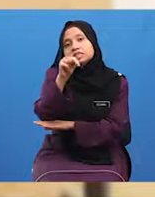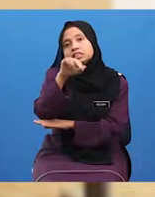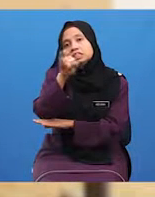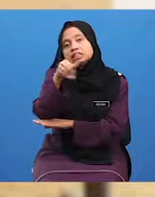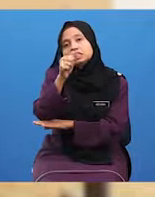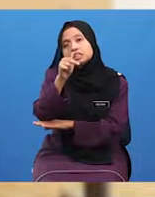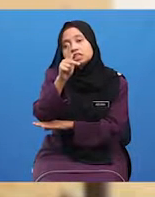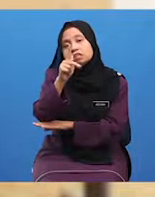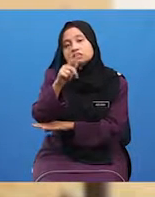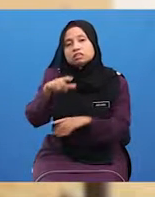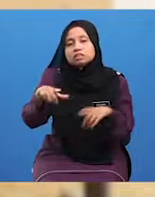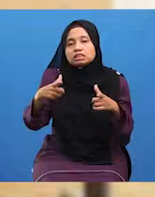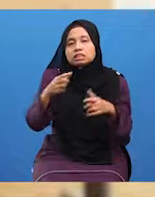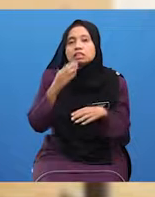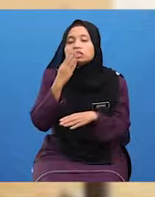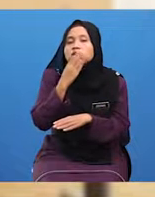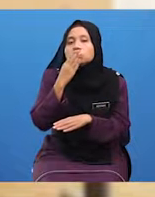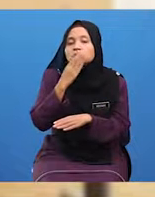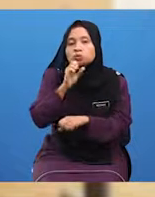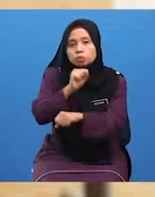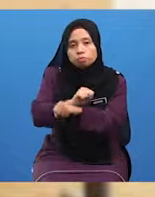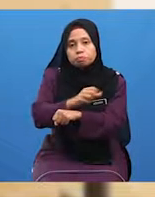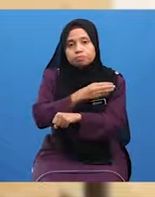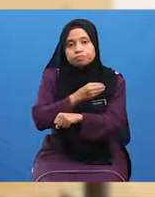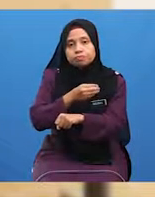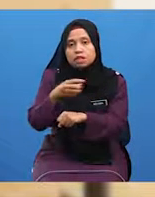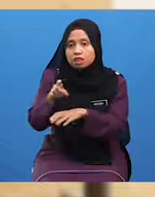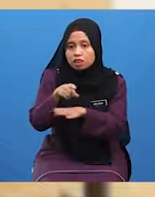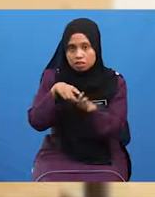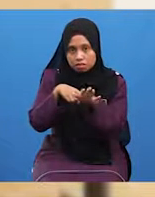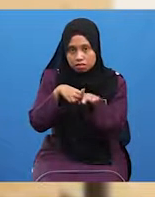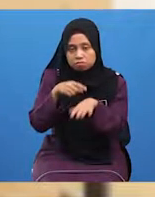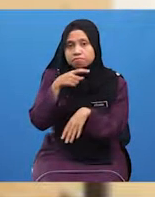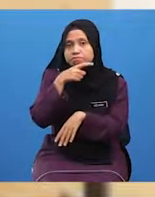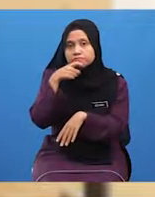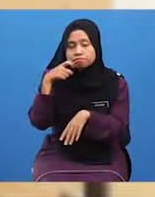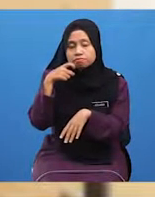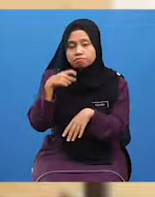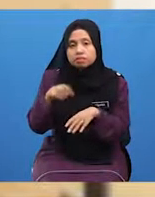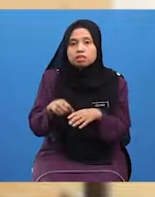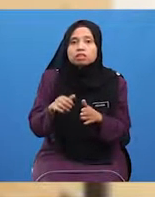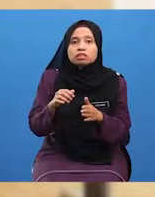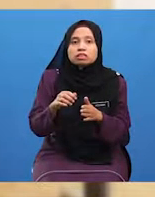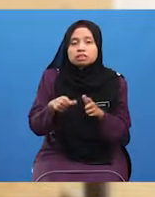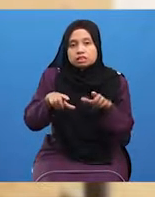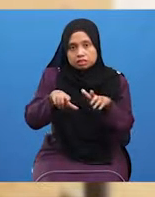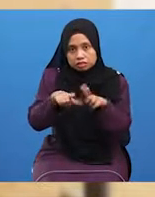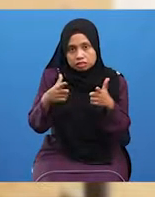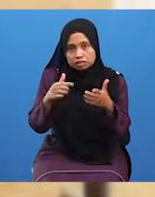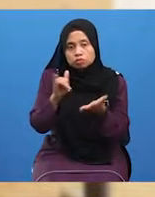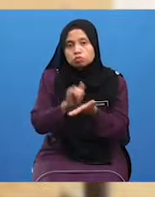Tisu, batu dan daun kering Selain itu, kita juga